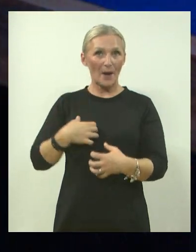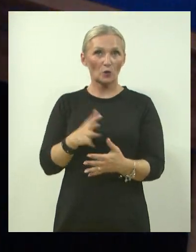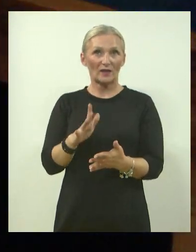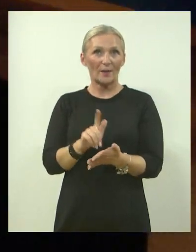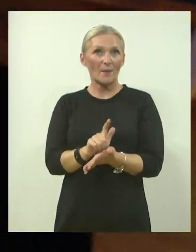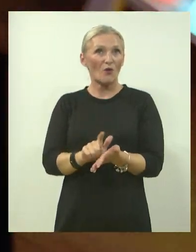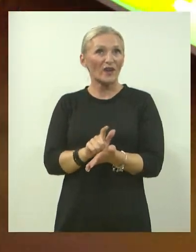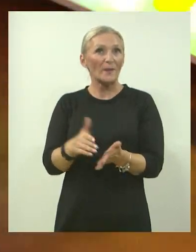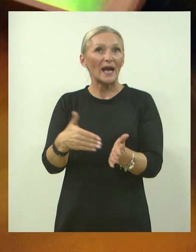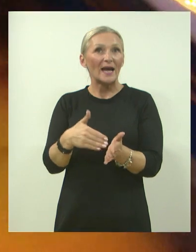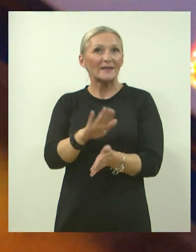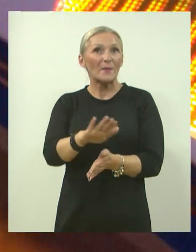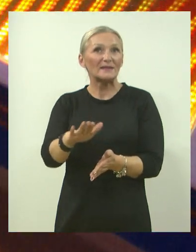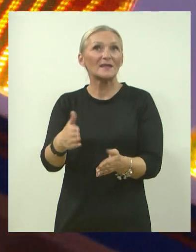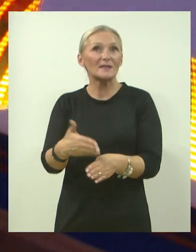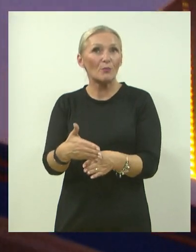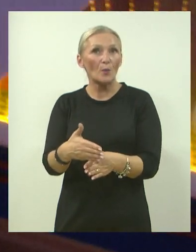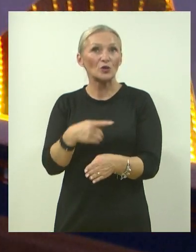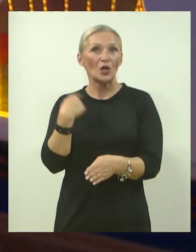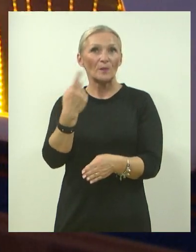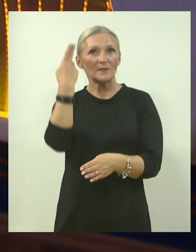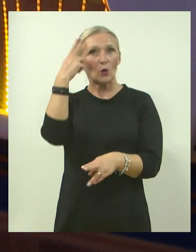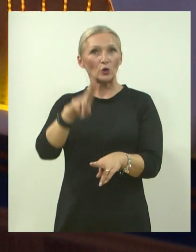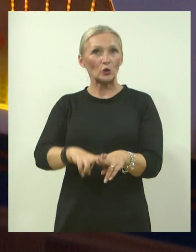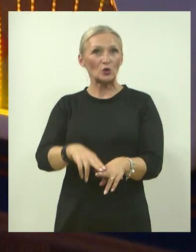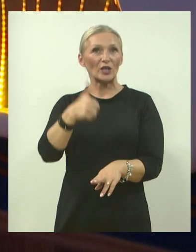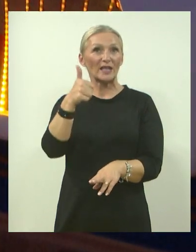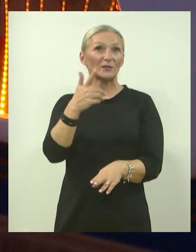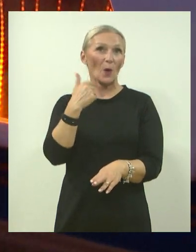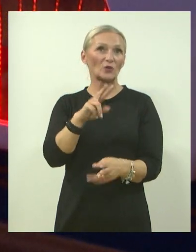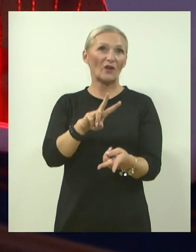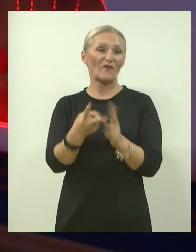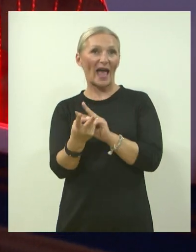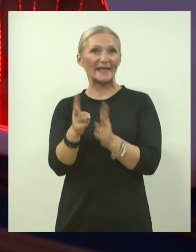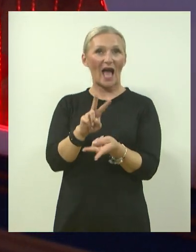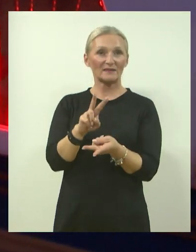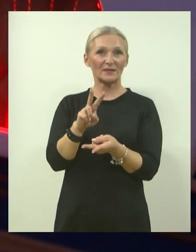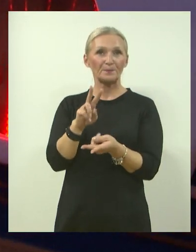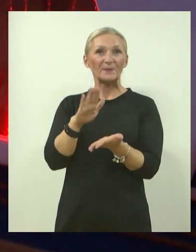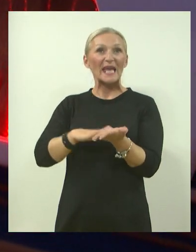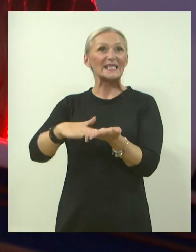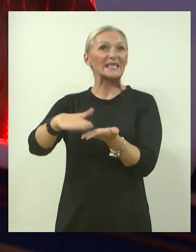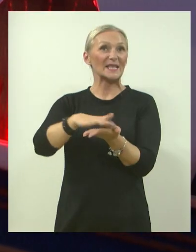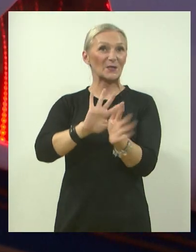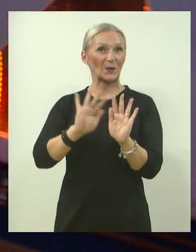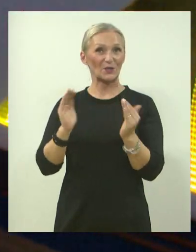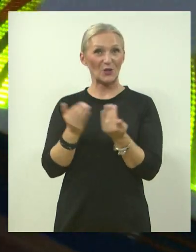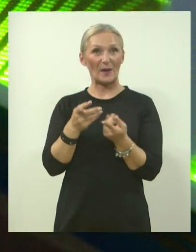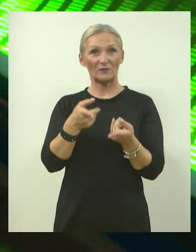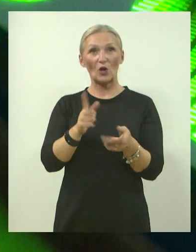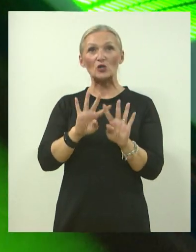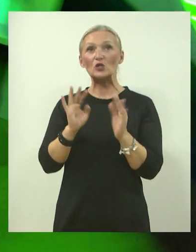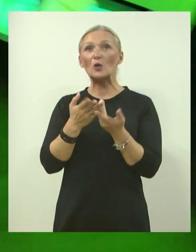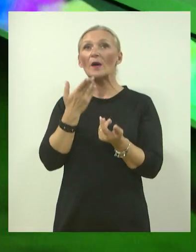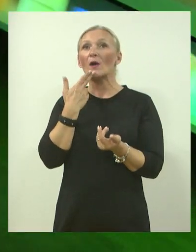vremena, a da treba djeci pomoći, mi smo se odlučili za jednu od varijanti senzornih soba, a to je u stvari soba koja je